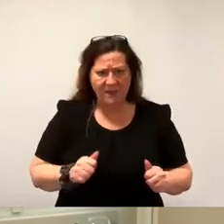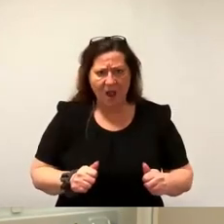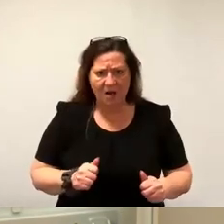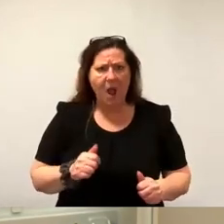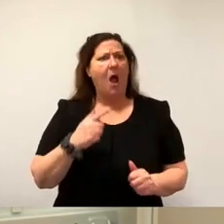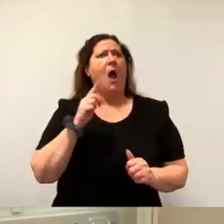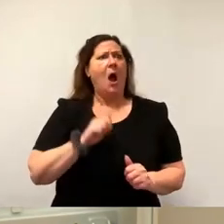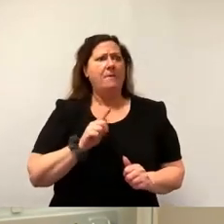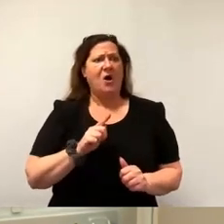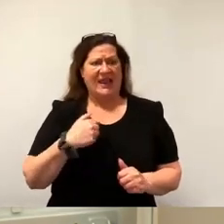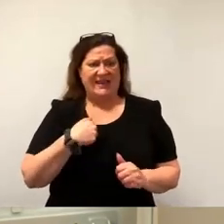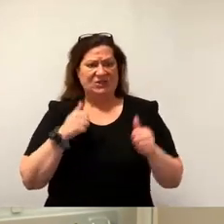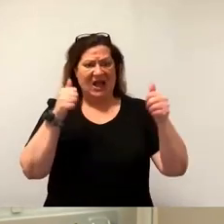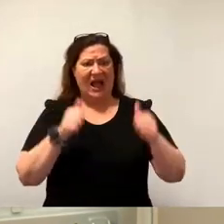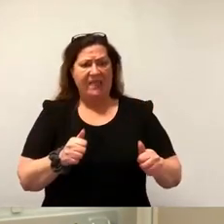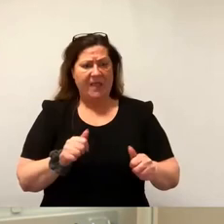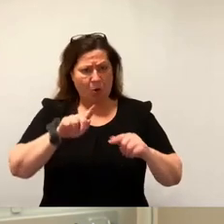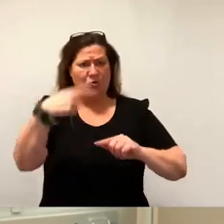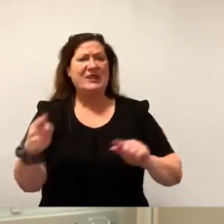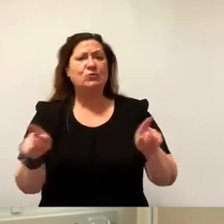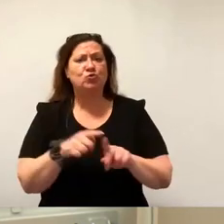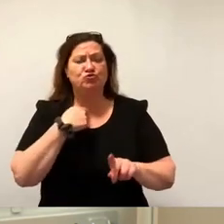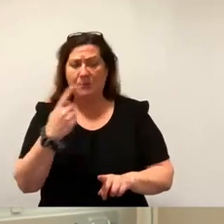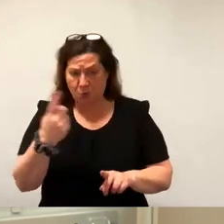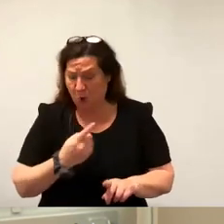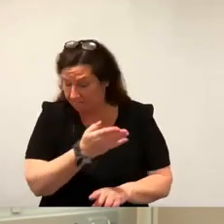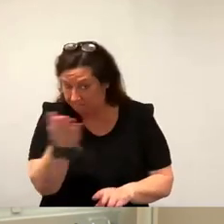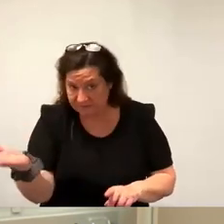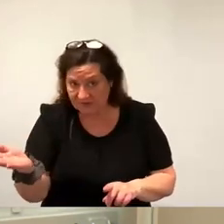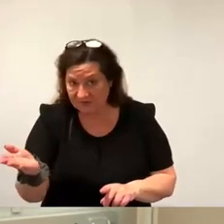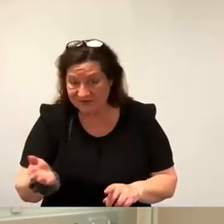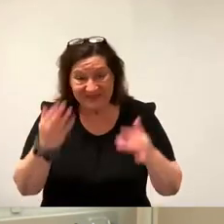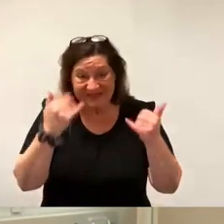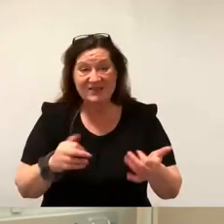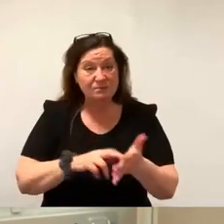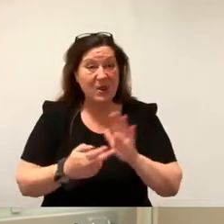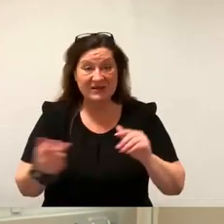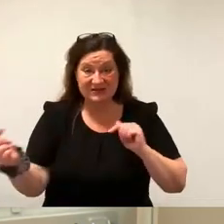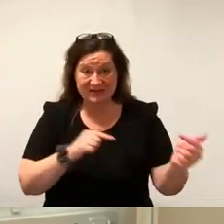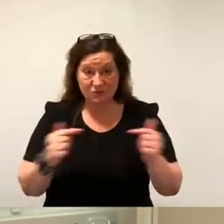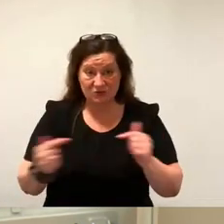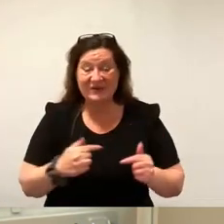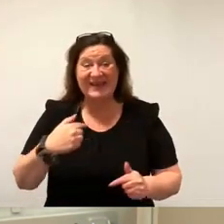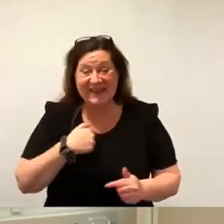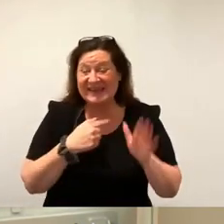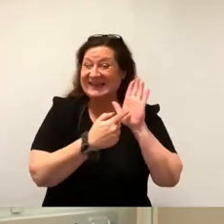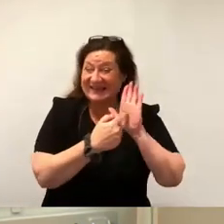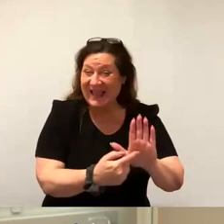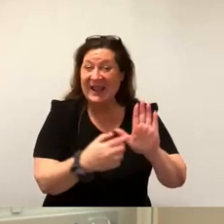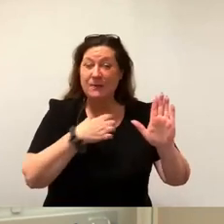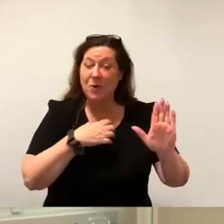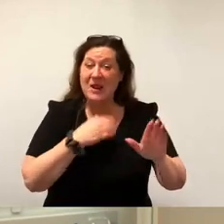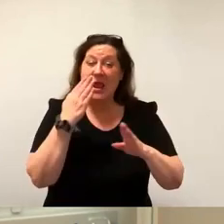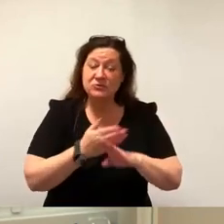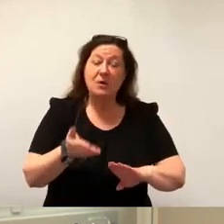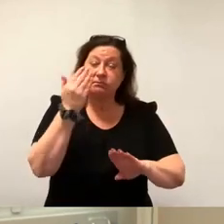zustimmen? Das ist die Frage. Und das ist die politische Diskussion hier im Raum. Ich verweise auf ein Problem. Und zwar so lange, so lange, bis Sie